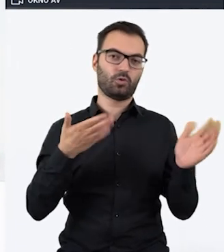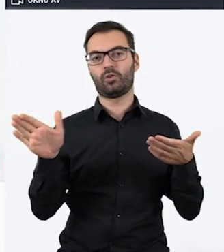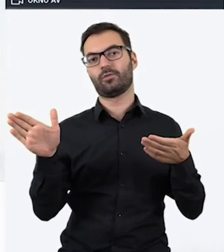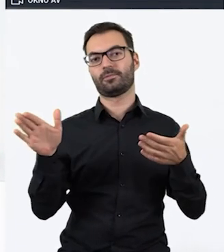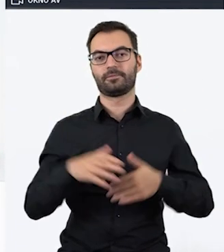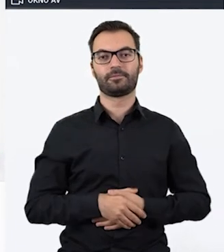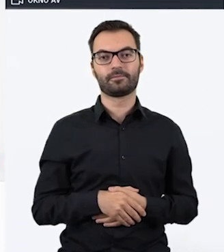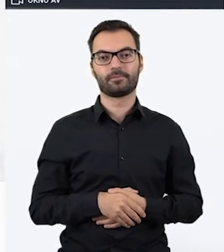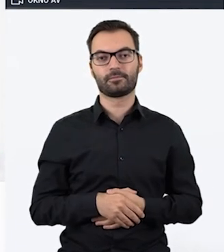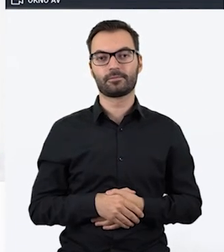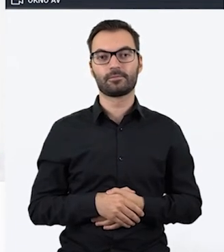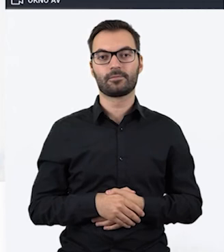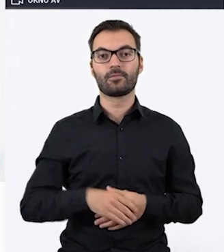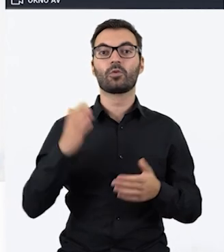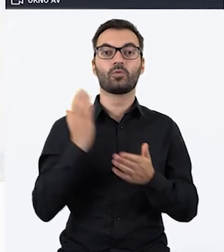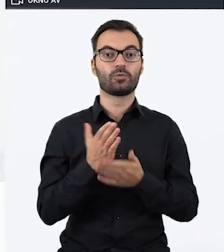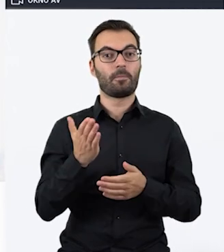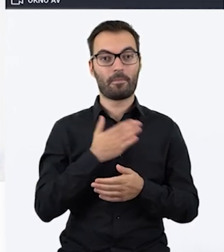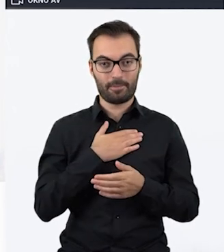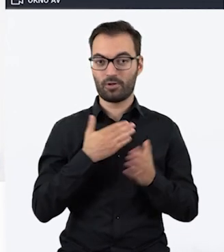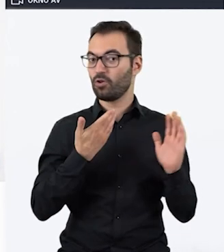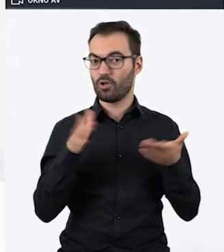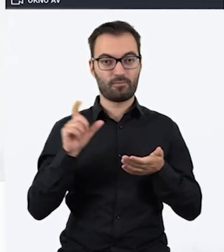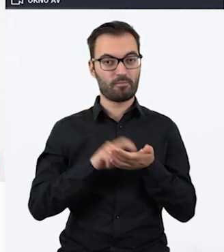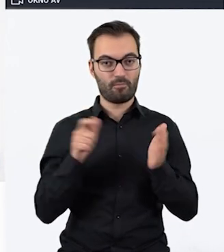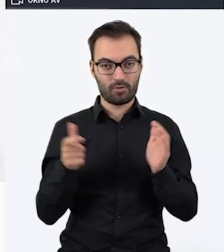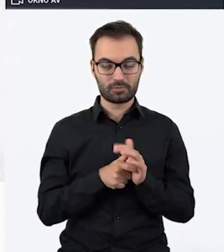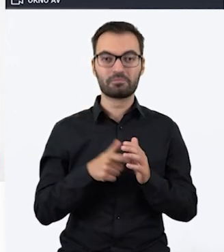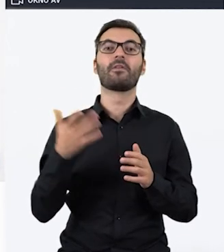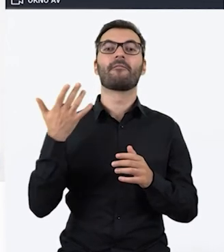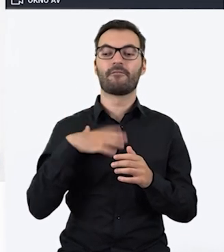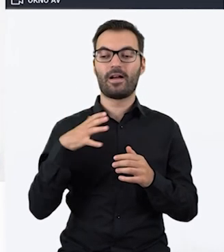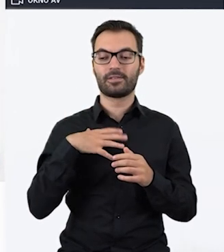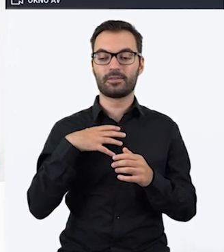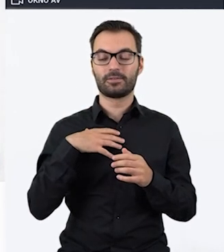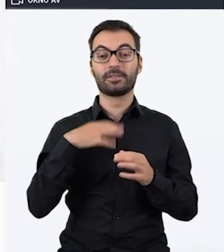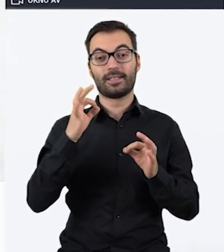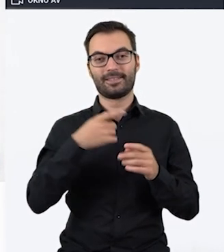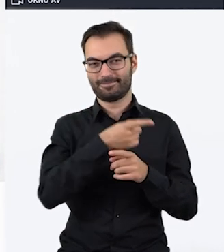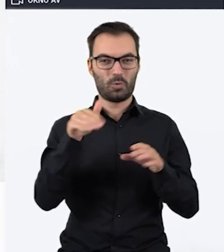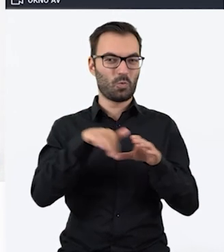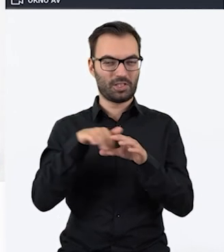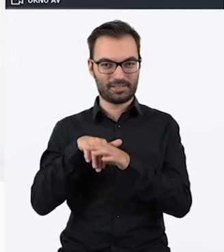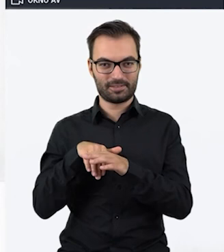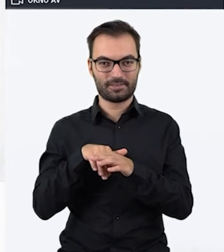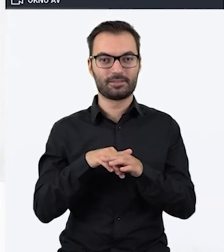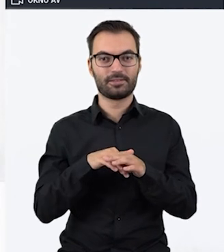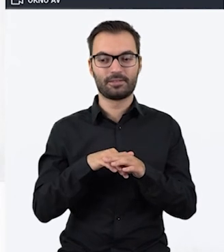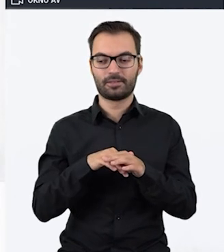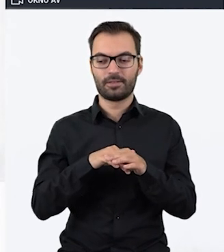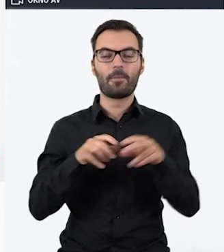Jak już mamy takie pomieszczenie gotowe, no to warto byłoby umożliwić uczestnikom i uczestniczkom przemieszczanie się